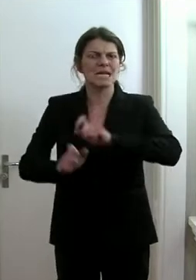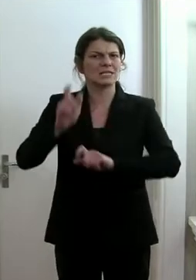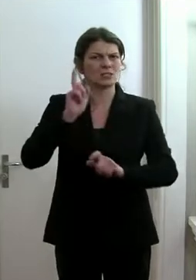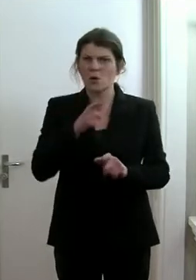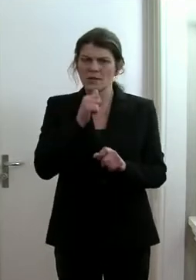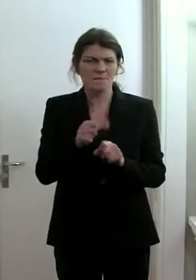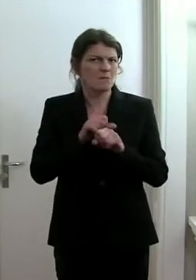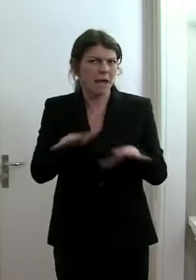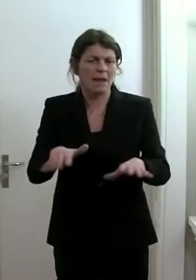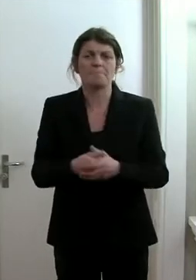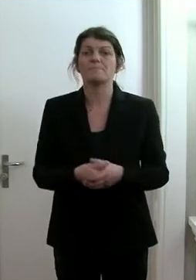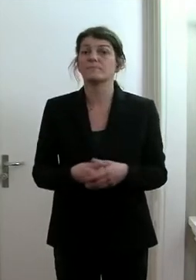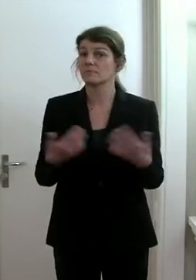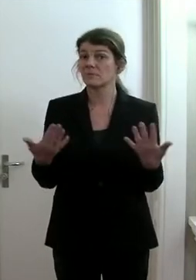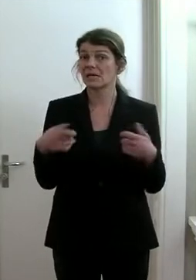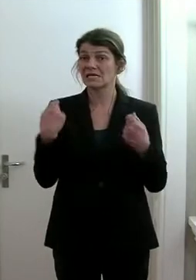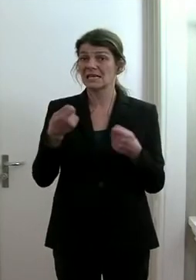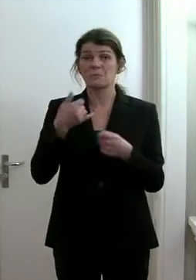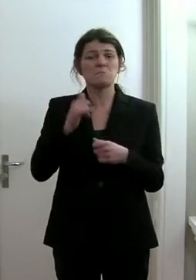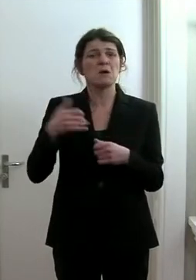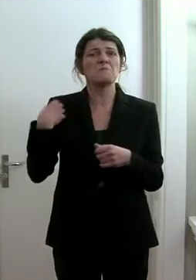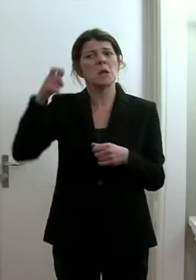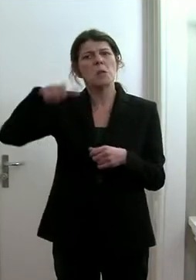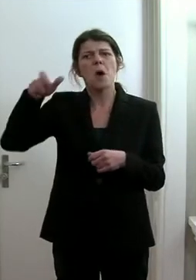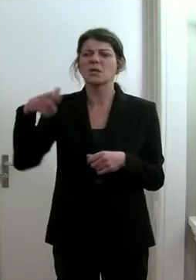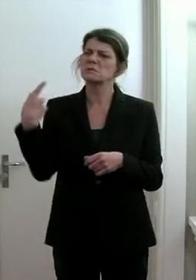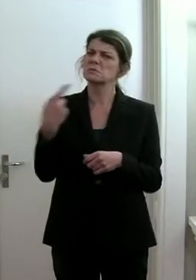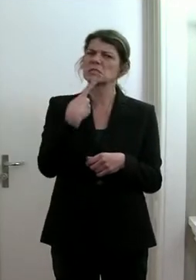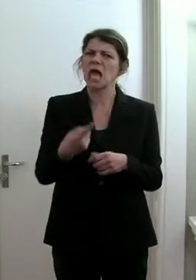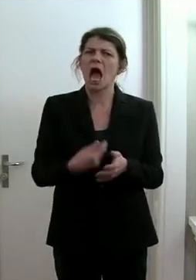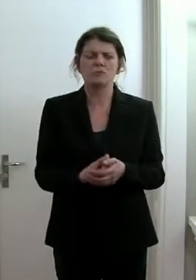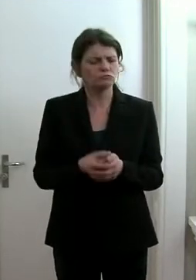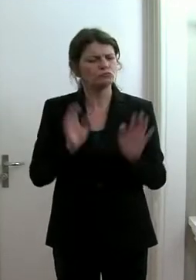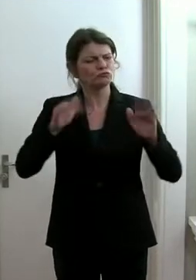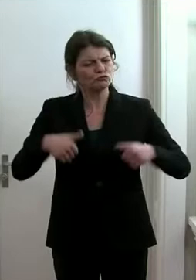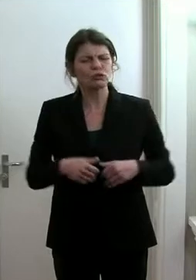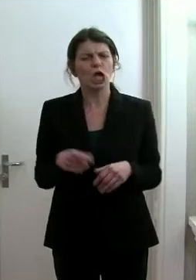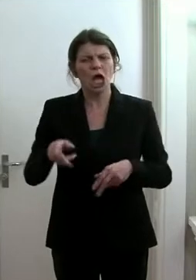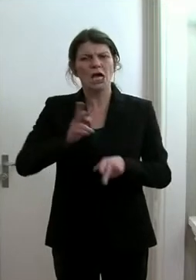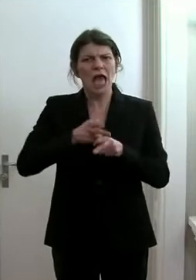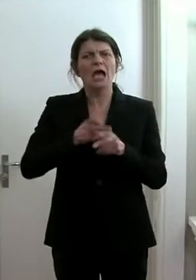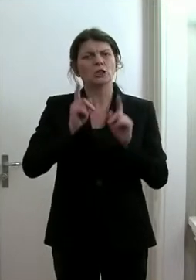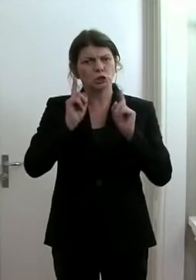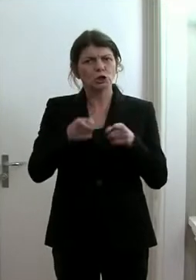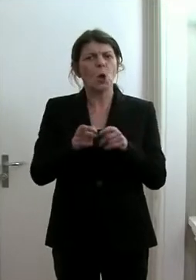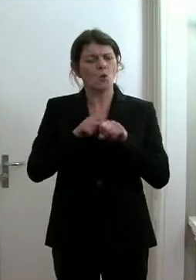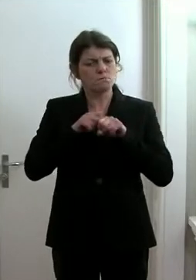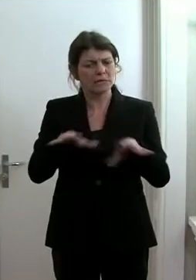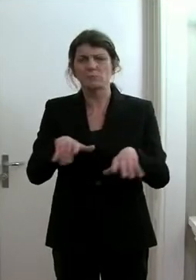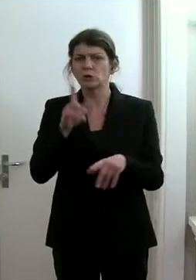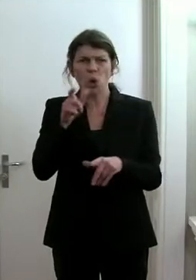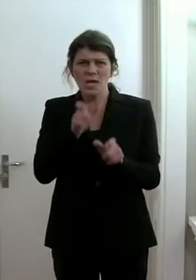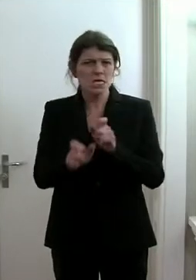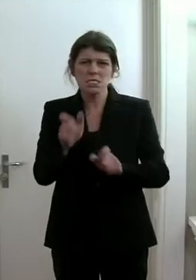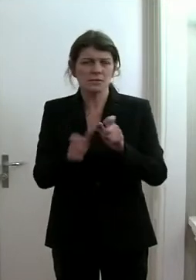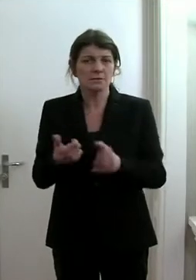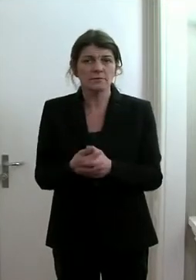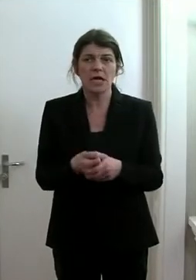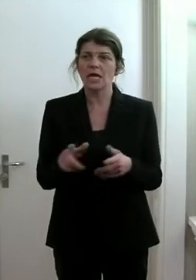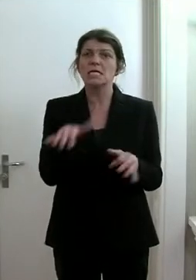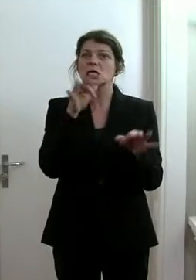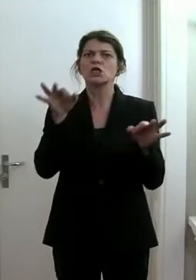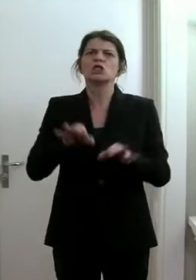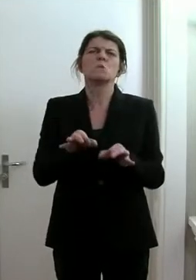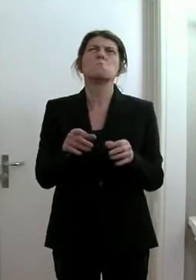Es gibt immer wieder Stimmen, die sagen, dass man die Ausbreitung dieser Krankheit nicht bekämpfen soll. Das sei ja nicht